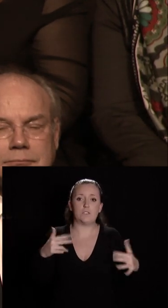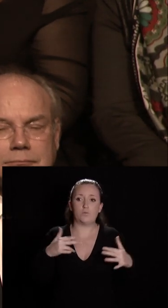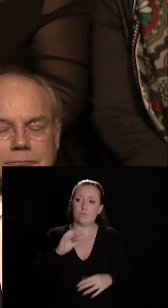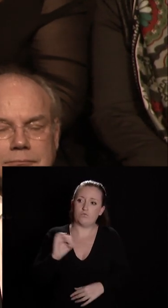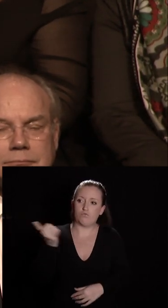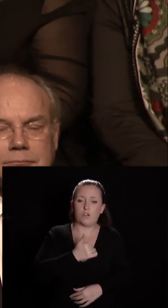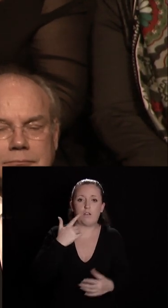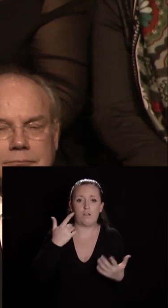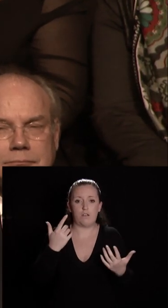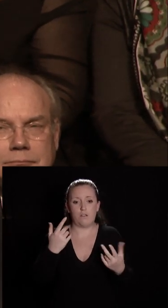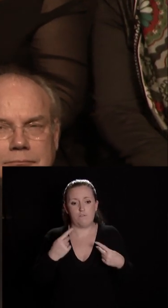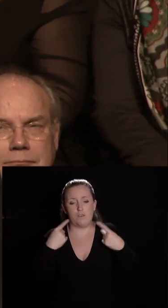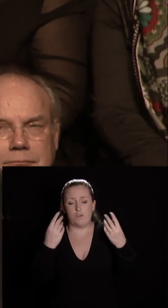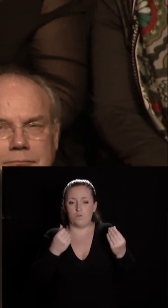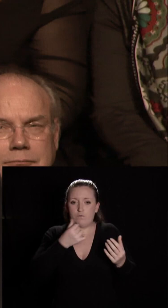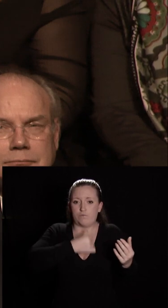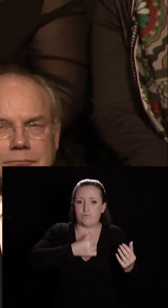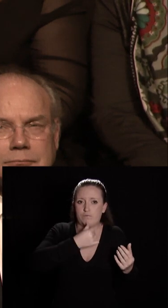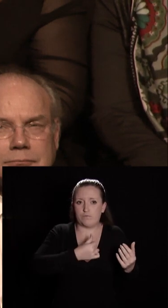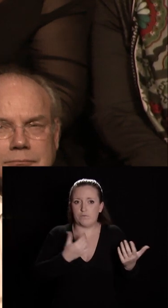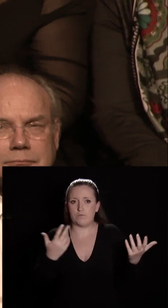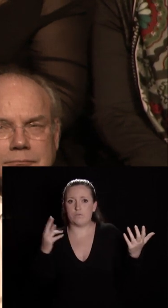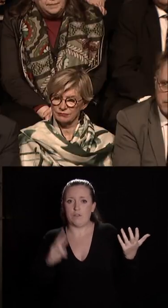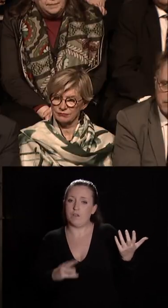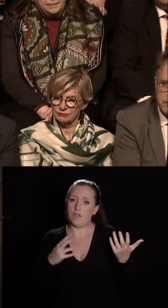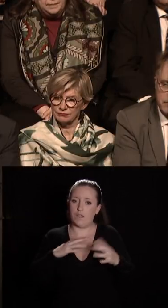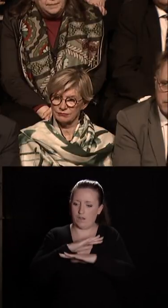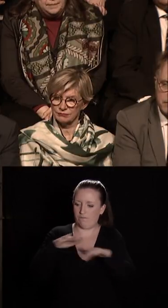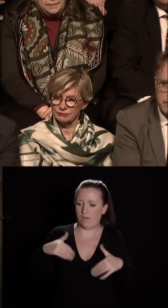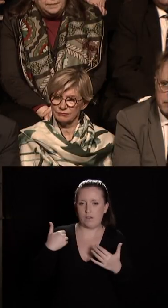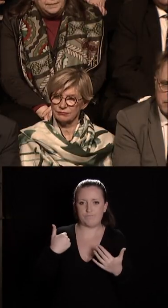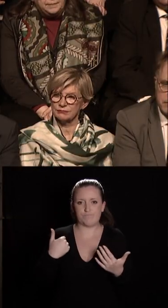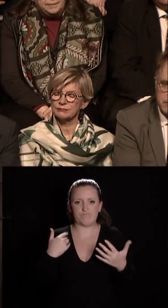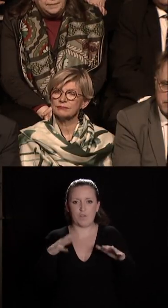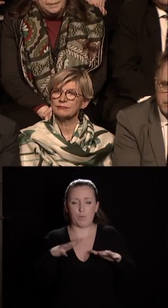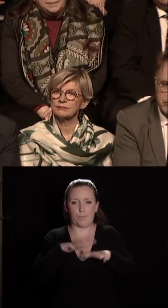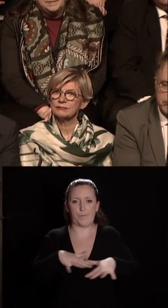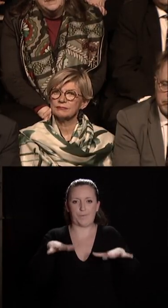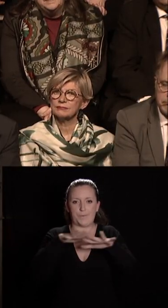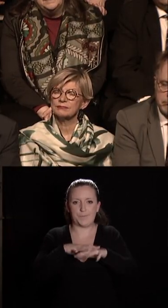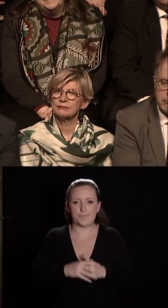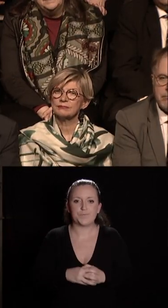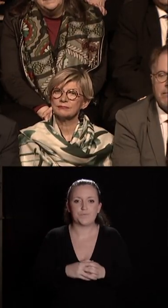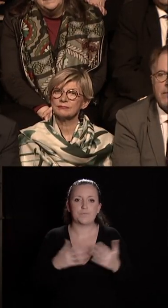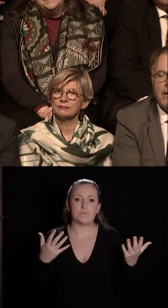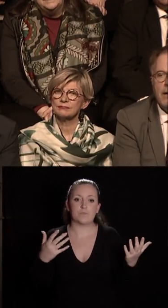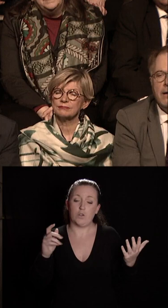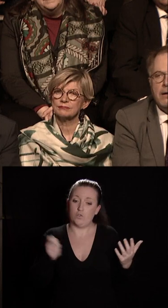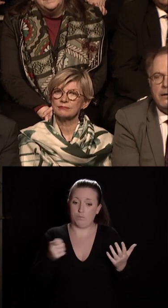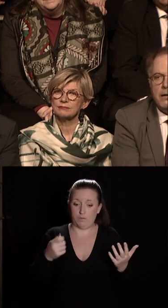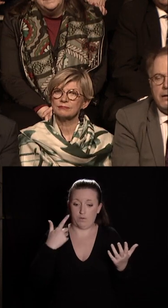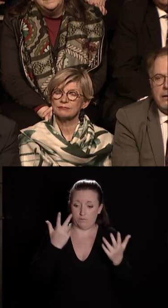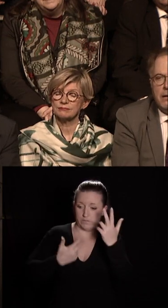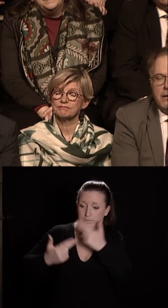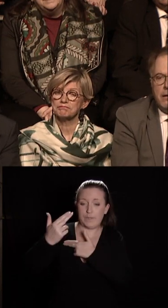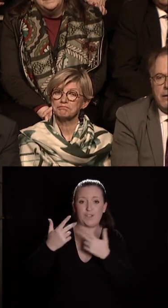vécu ou subi c'est achevé dans un certain marasme ce qui est habituellement ce qui doit être habituellement ce qui est